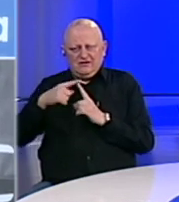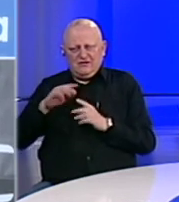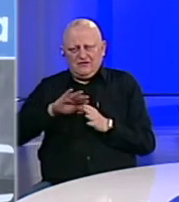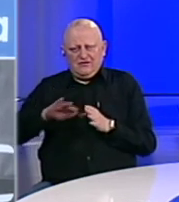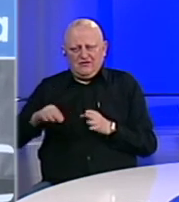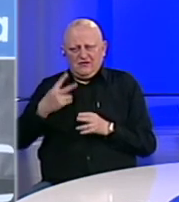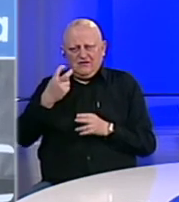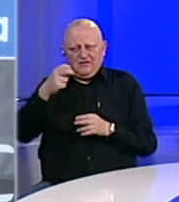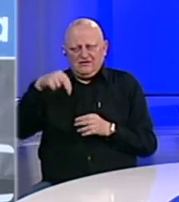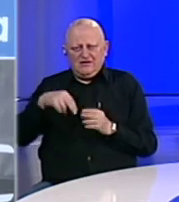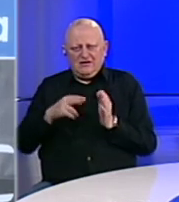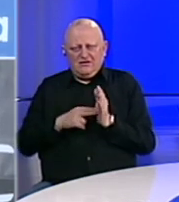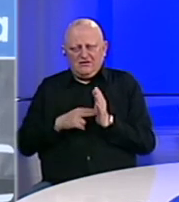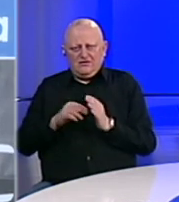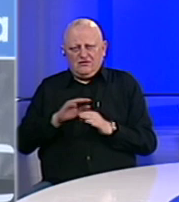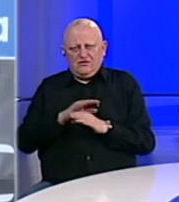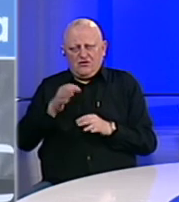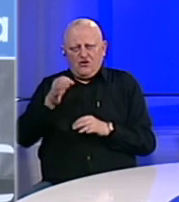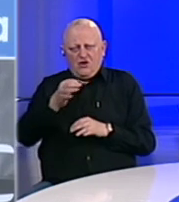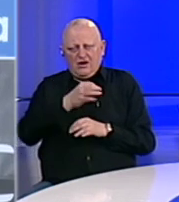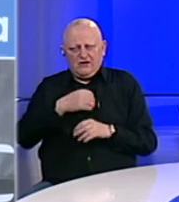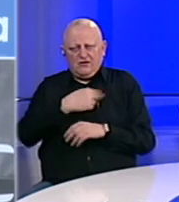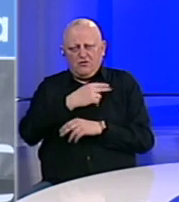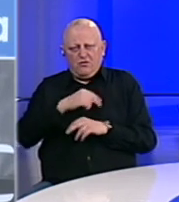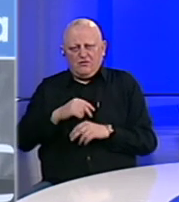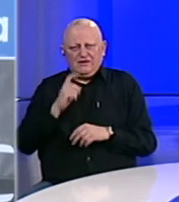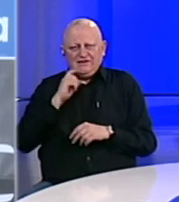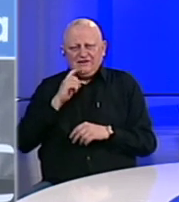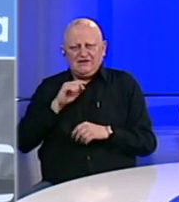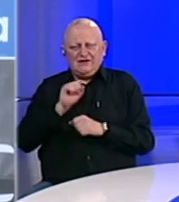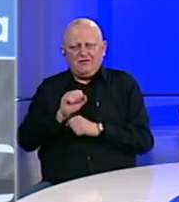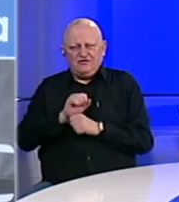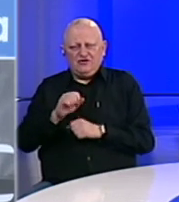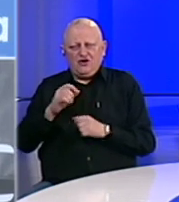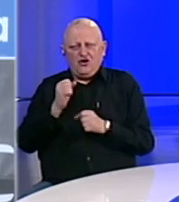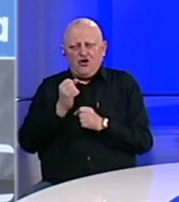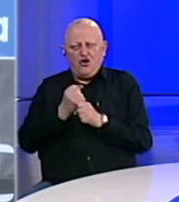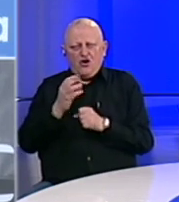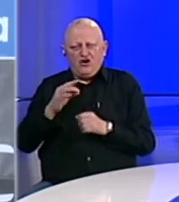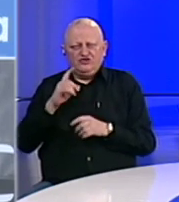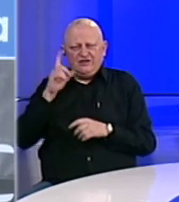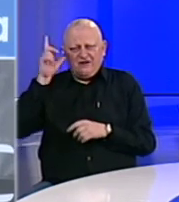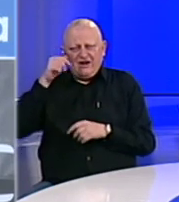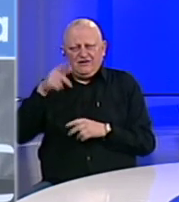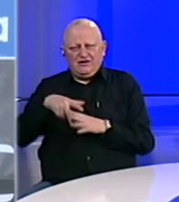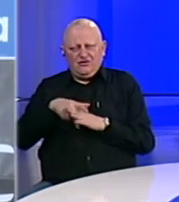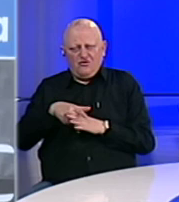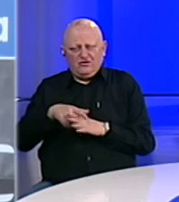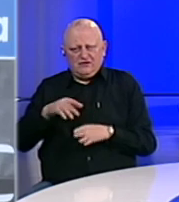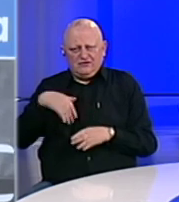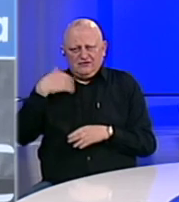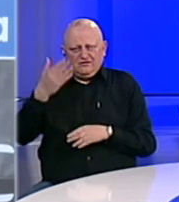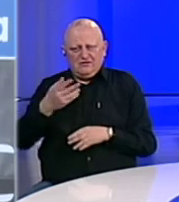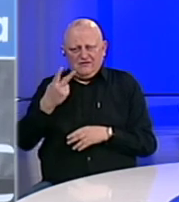izdvojili po 200.000 maraka za opće kantonalne bolnice. Zenca, Bihađ, Goražde, Travnik i Konjic. I nakon